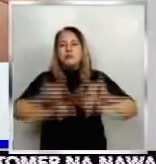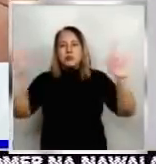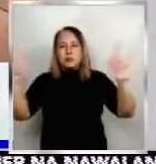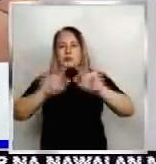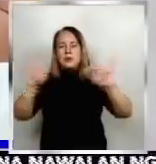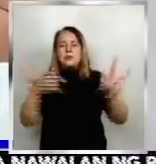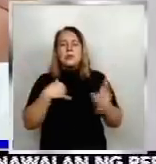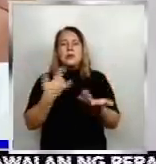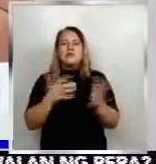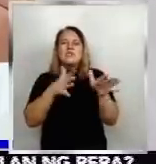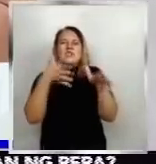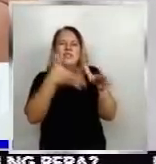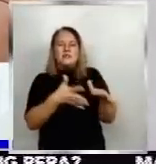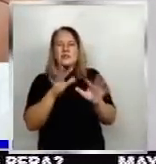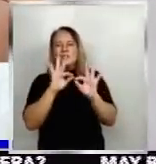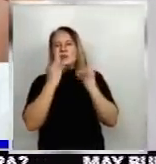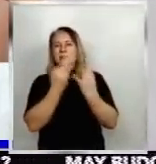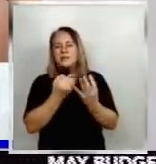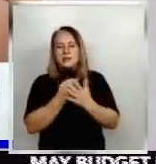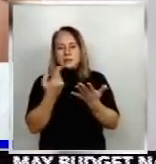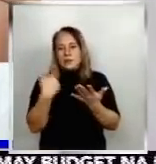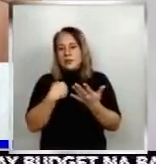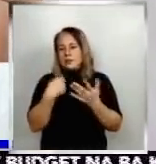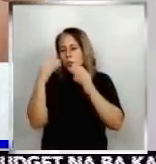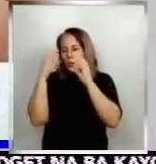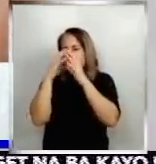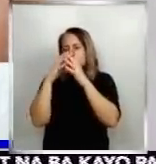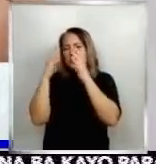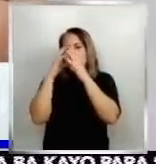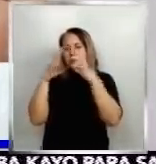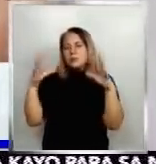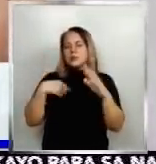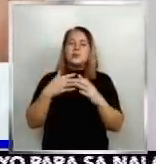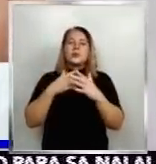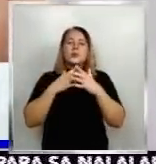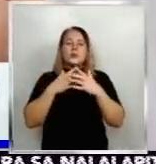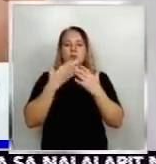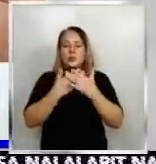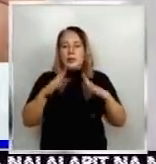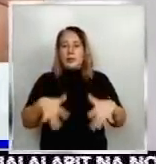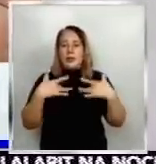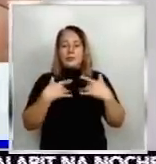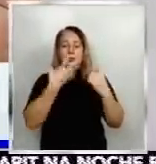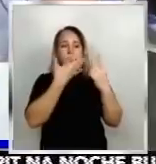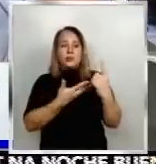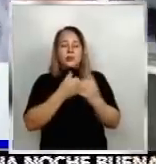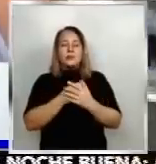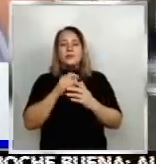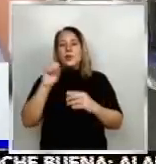iiwan ang kanilang pamilya para sa pangarap na mas maginhawang buhay. Sila ang mga overseas Filipino workers.